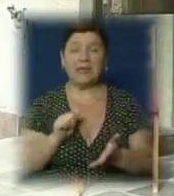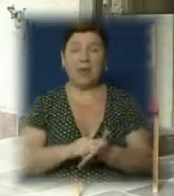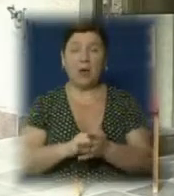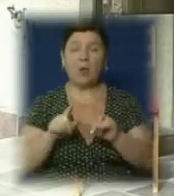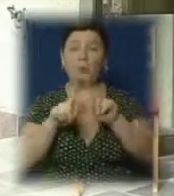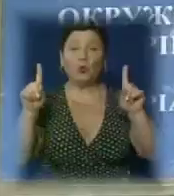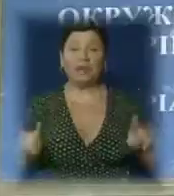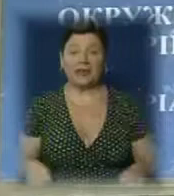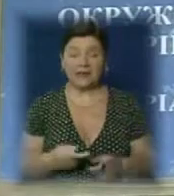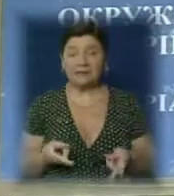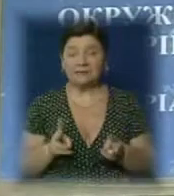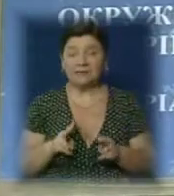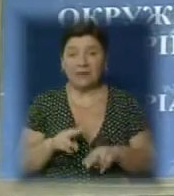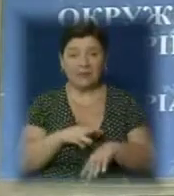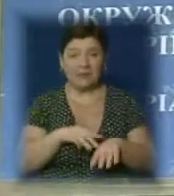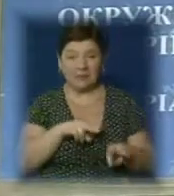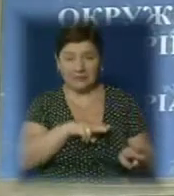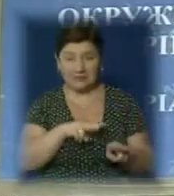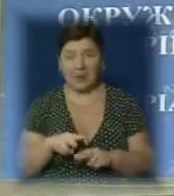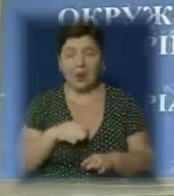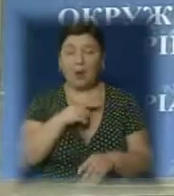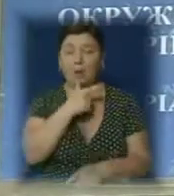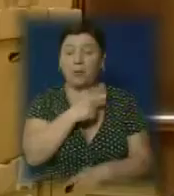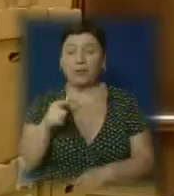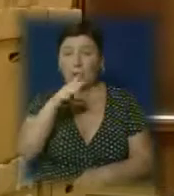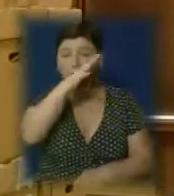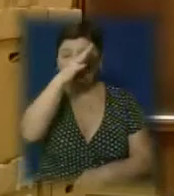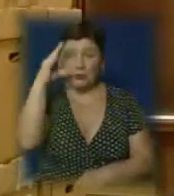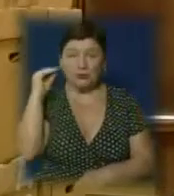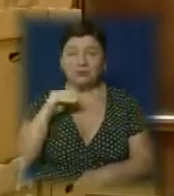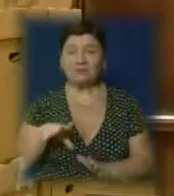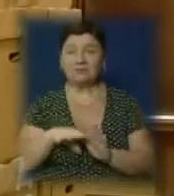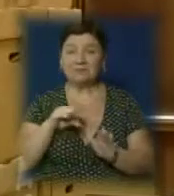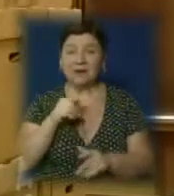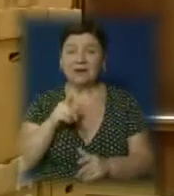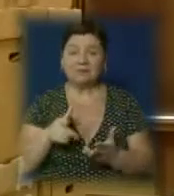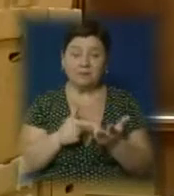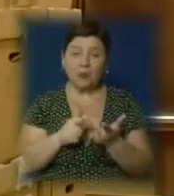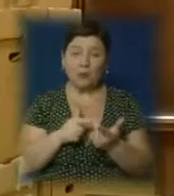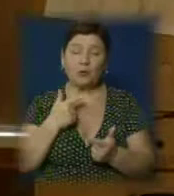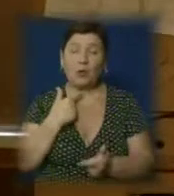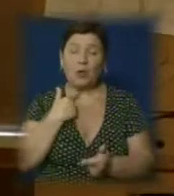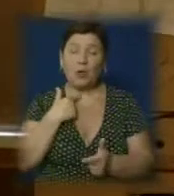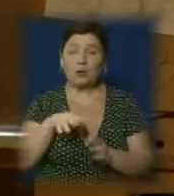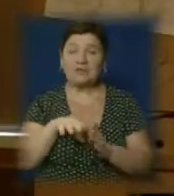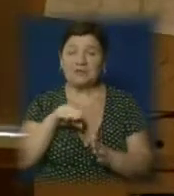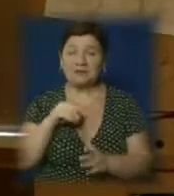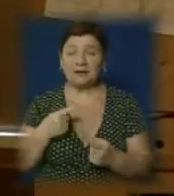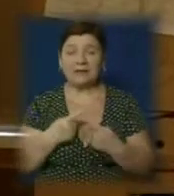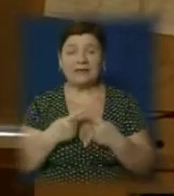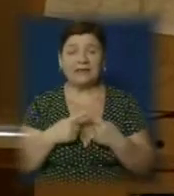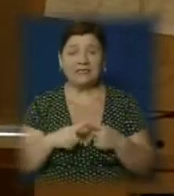безперервним наглядом міліції. Протягом ночі в окружній виборчій комісії тривав підрахунок голосів. Попри технічні